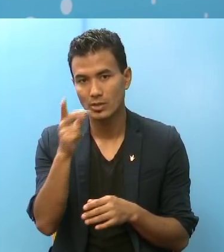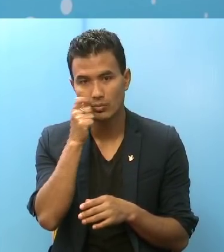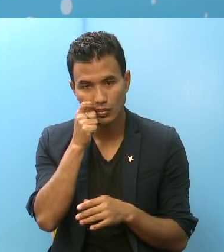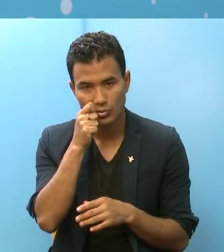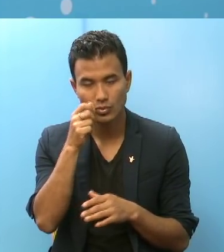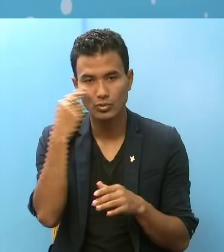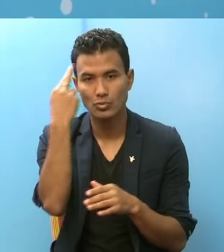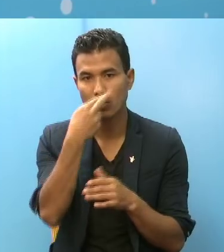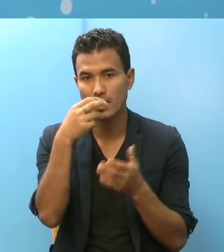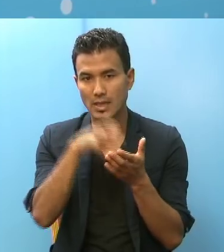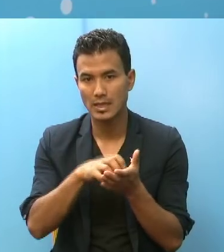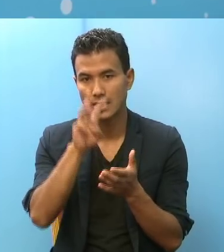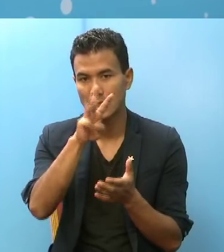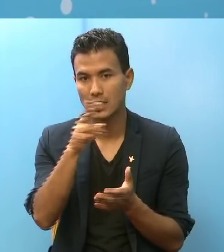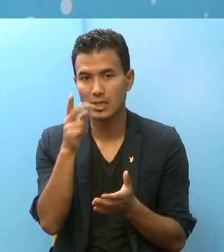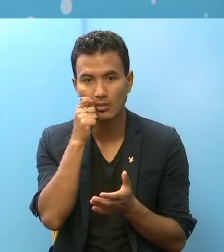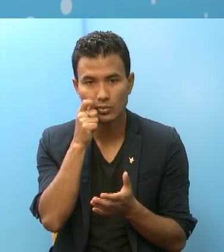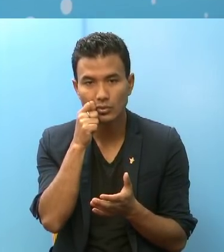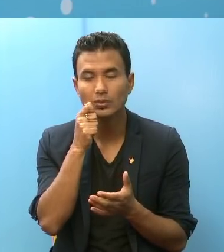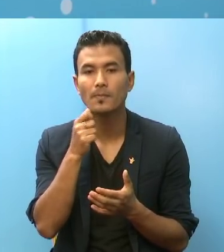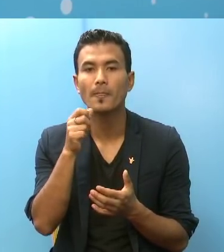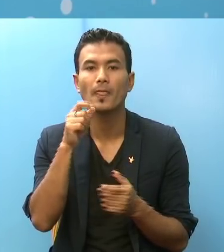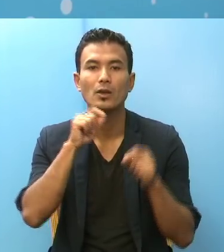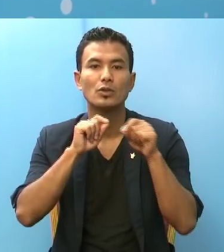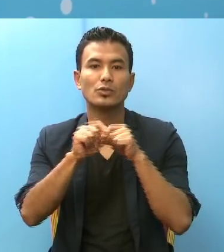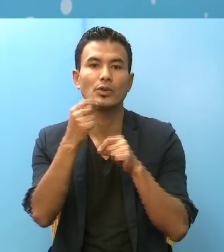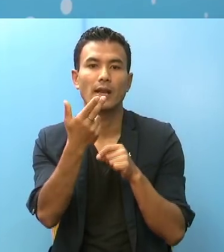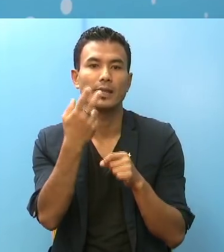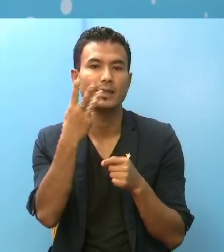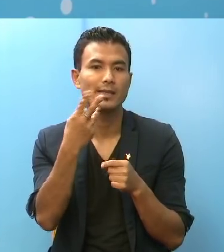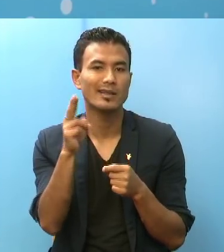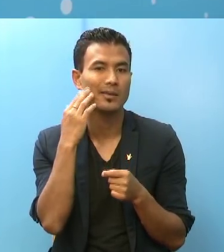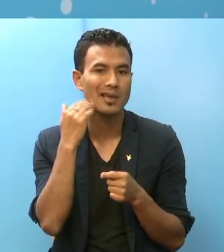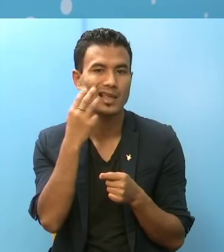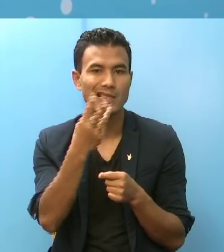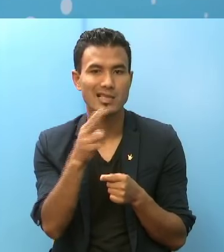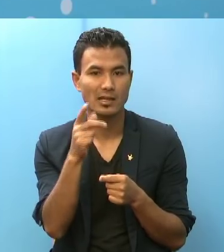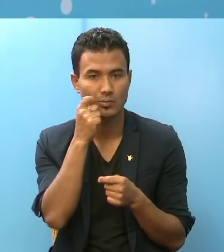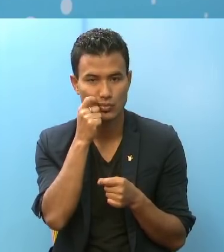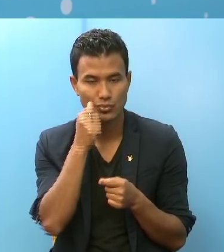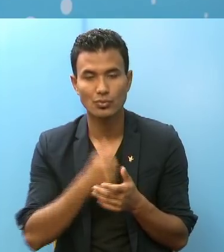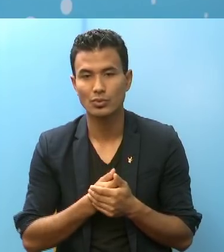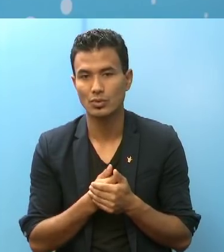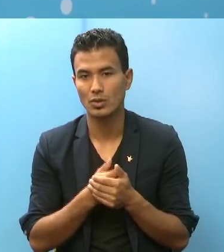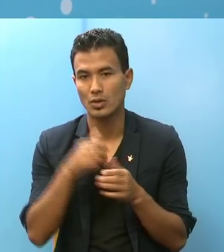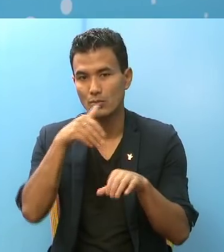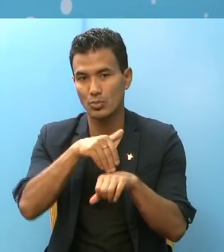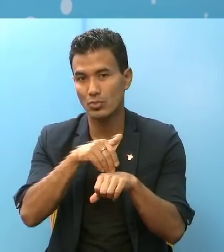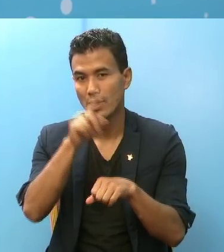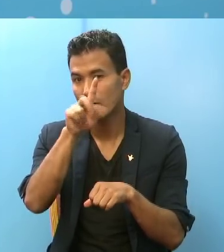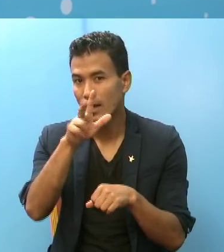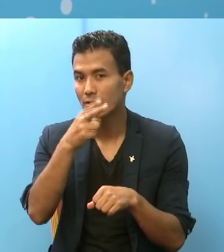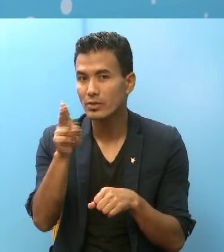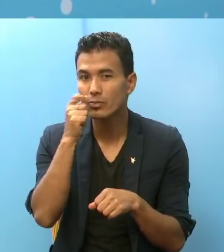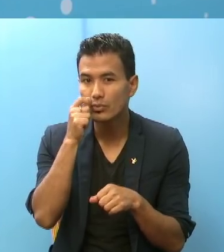रुपन्देई का 3 जना पुरुष सरलाई का 3 जना महिलार 3 जना पुरुष रपियुठान का 28